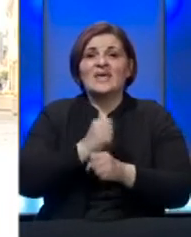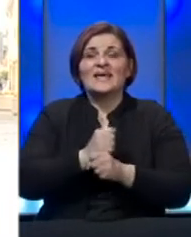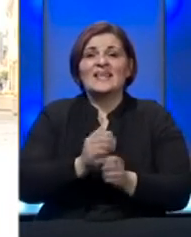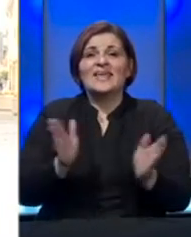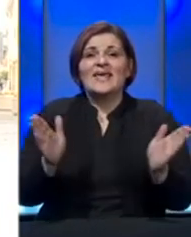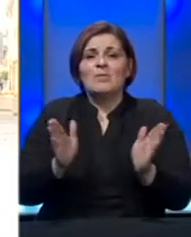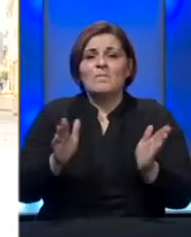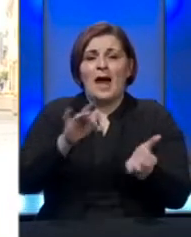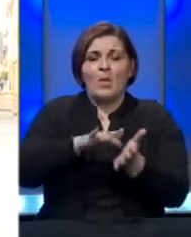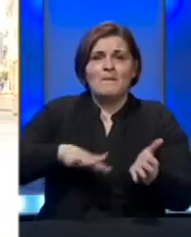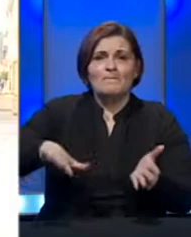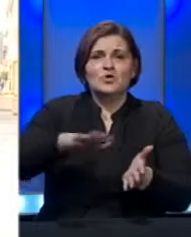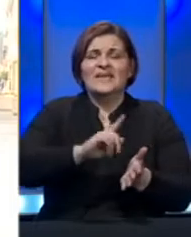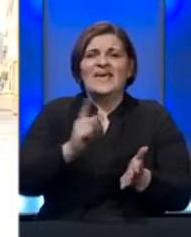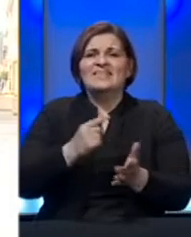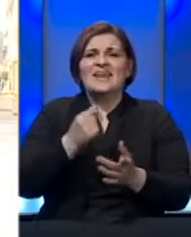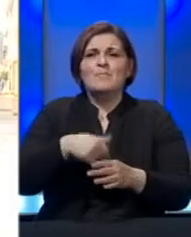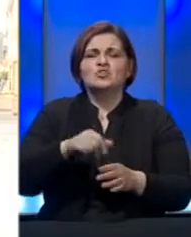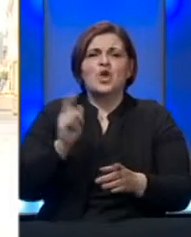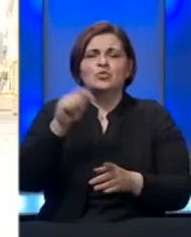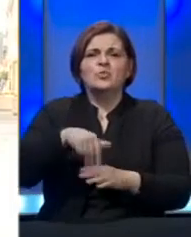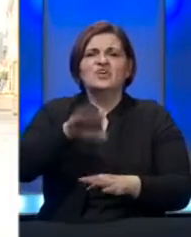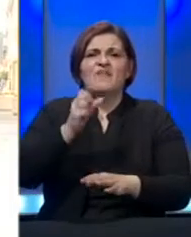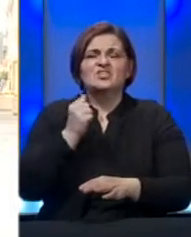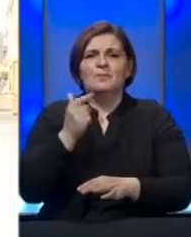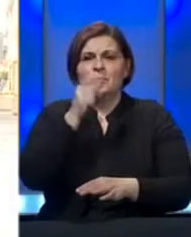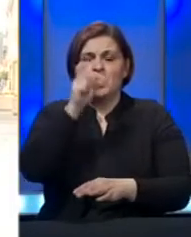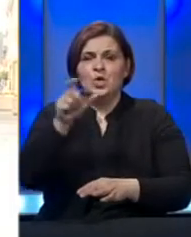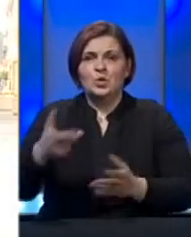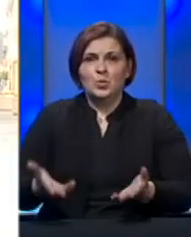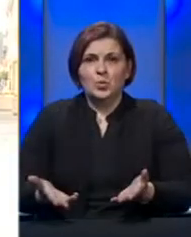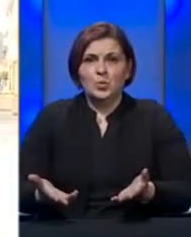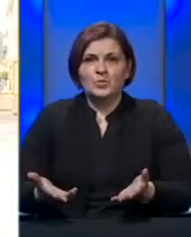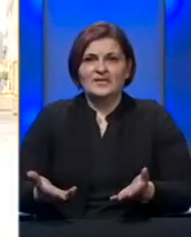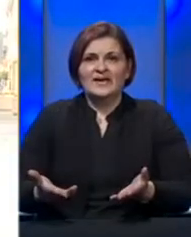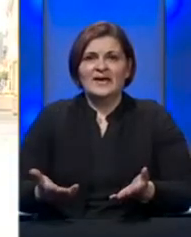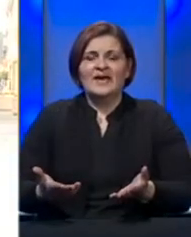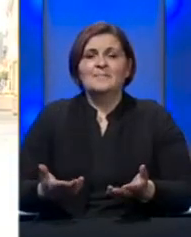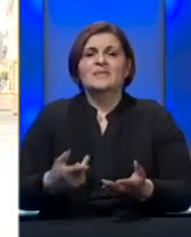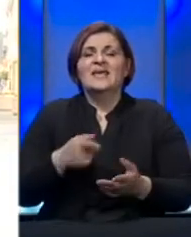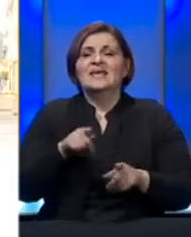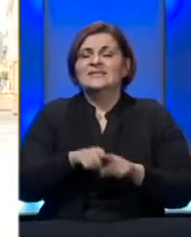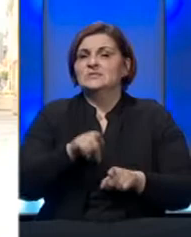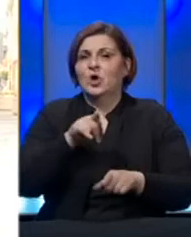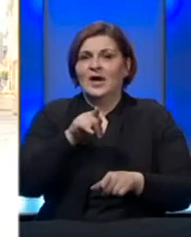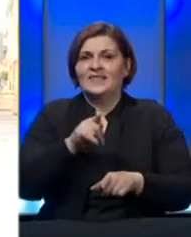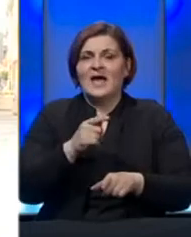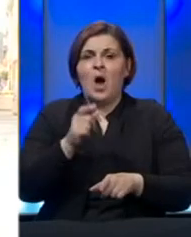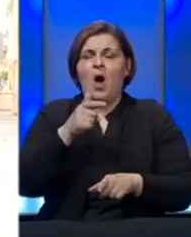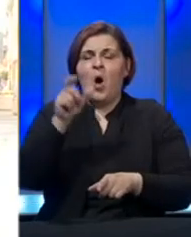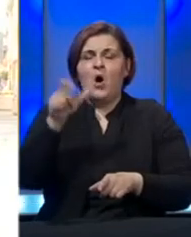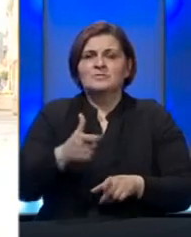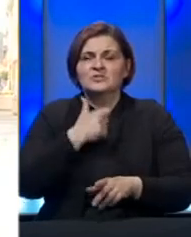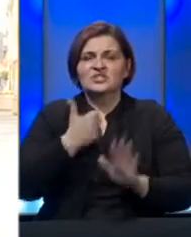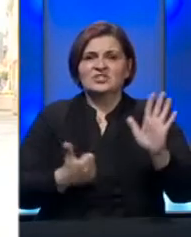malom prostoru gdje se ne može okupljati veći broj ljudi i nekontrolisani skupovi. Također, licima starijim